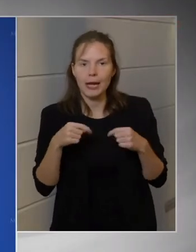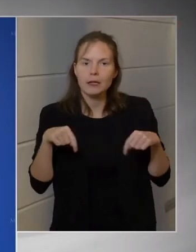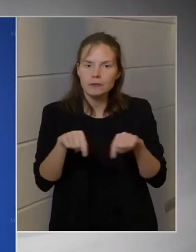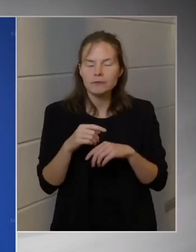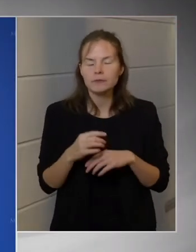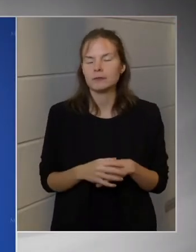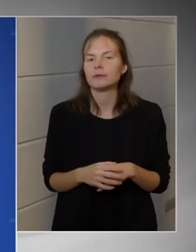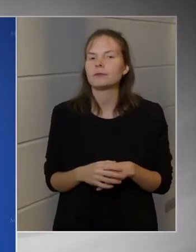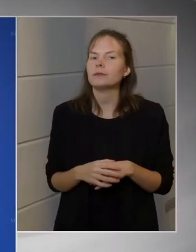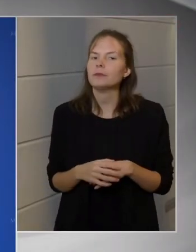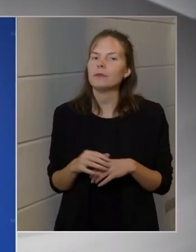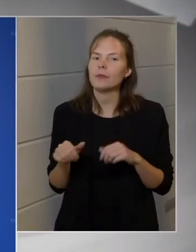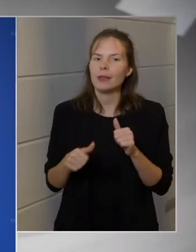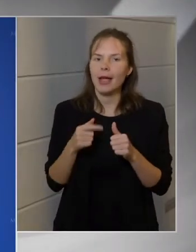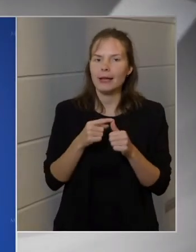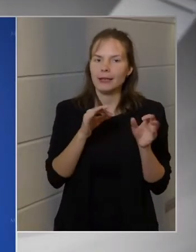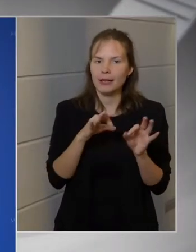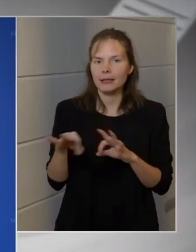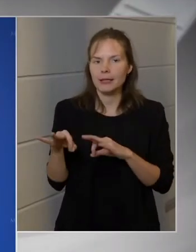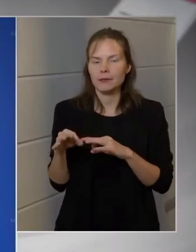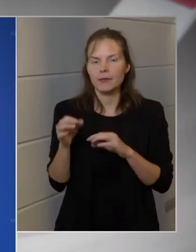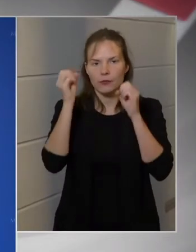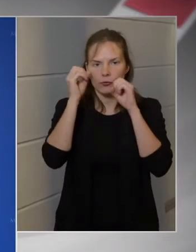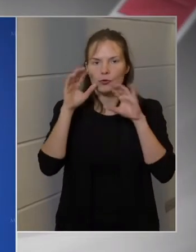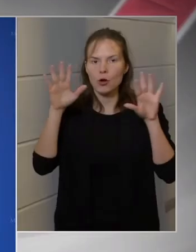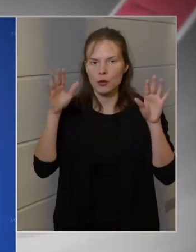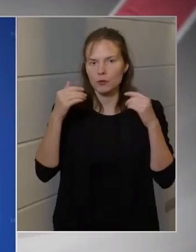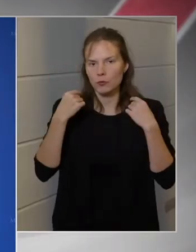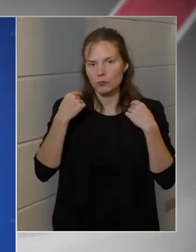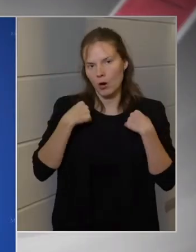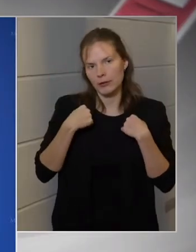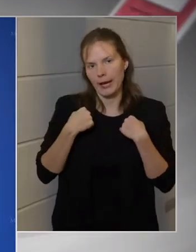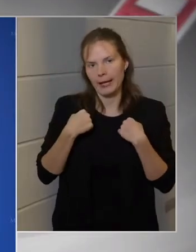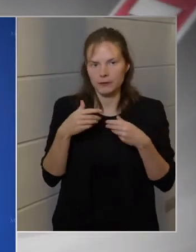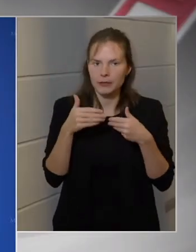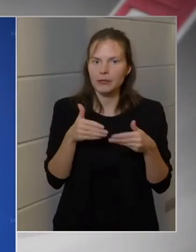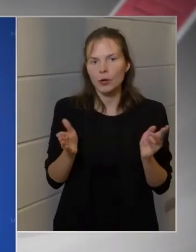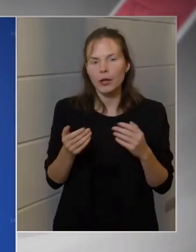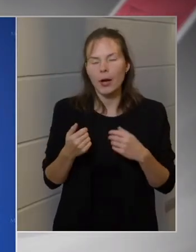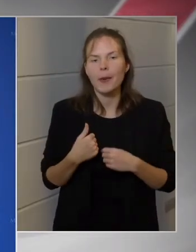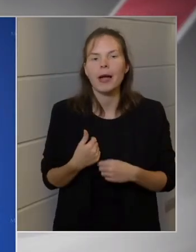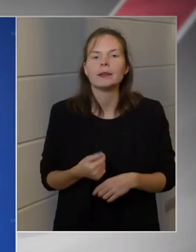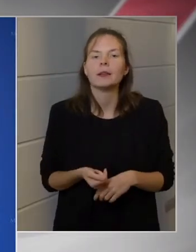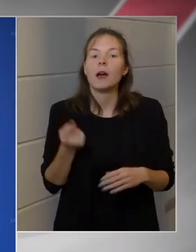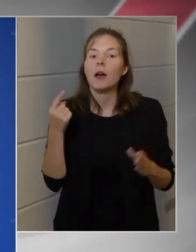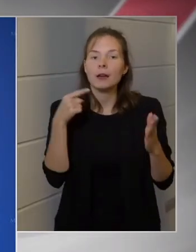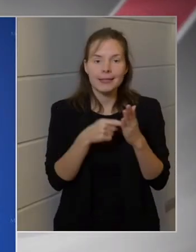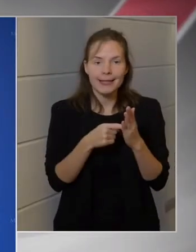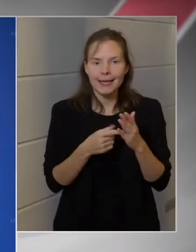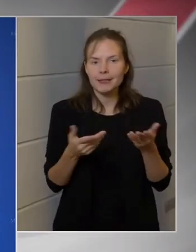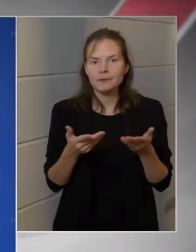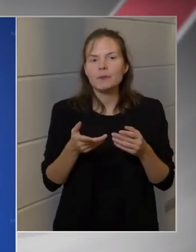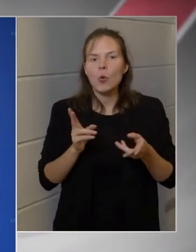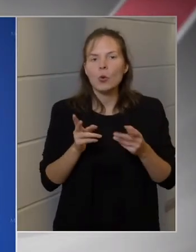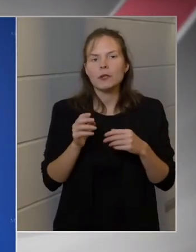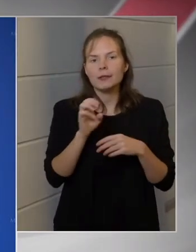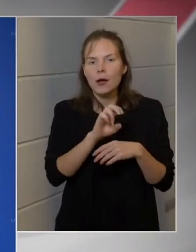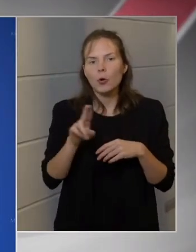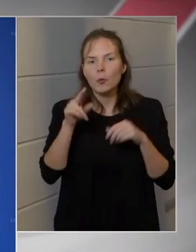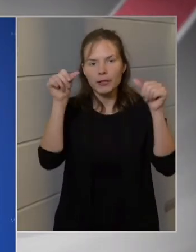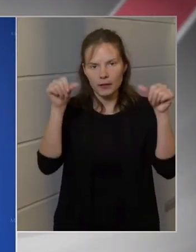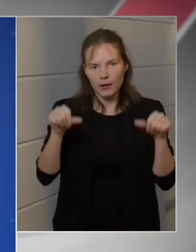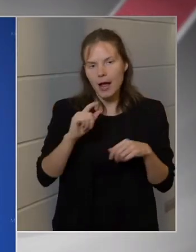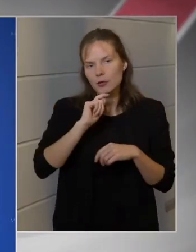Az egyik rendezvényt Strasbourgban én nyitottam meg. A mi célunk az az volt, hogy az Európa Tanács Magyar